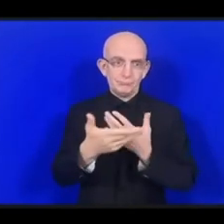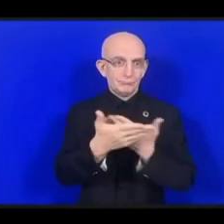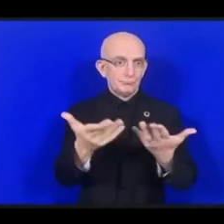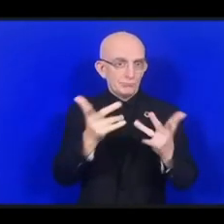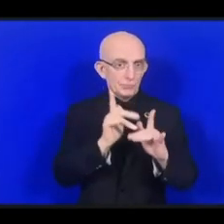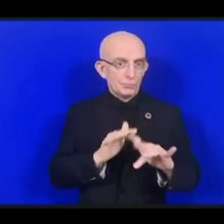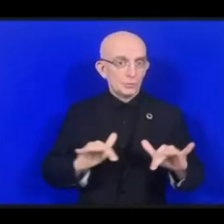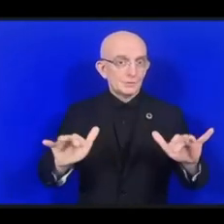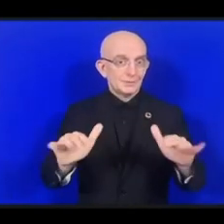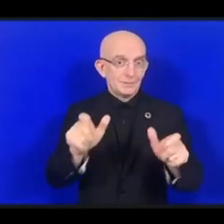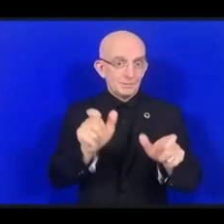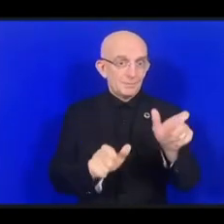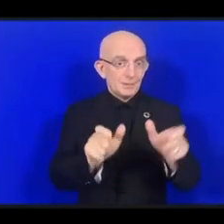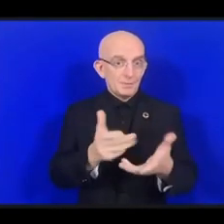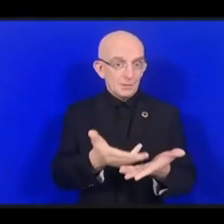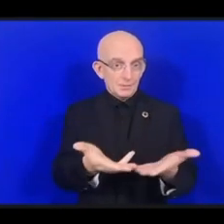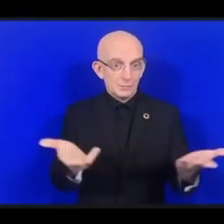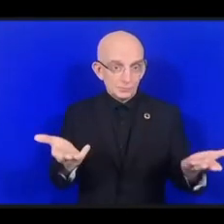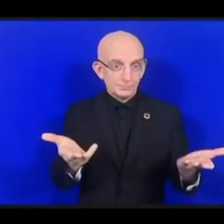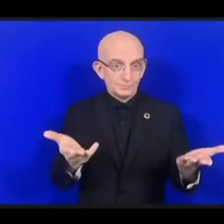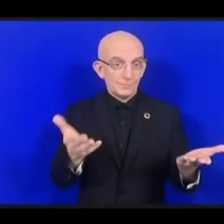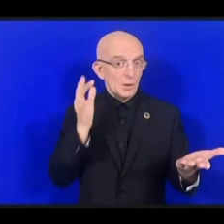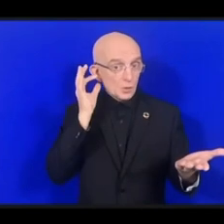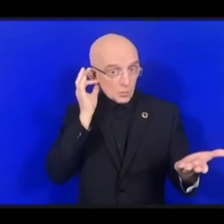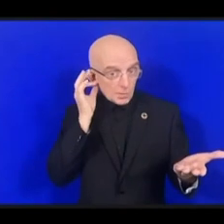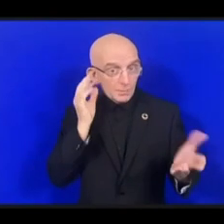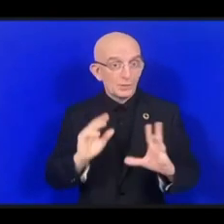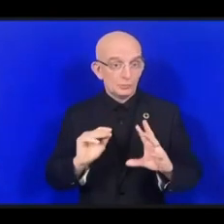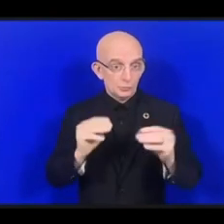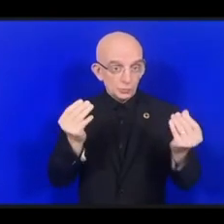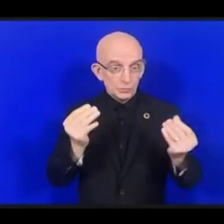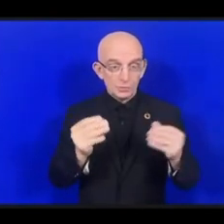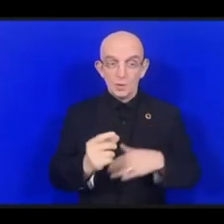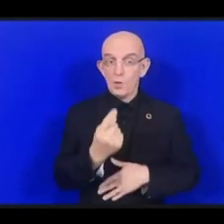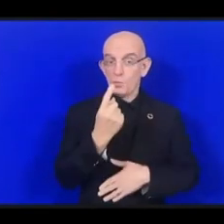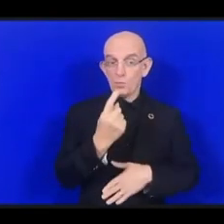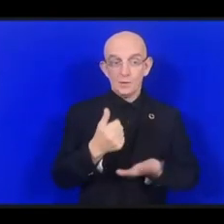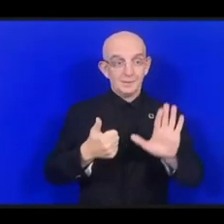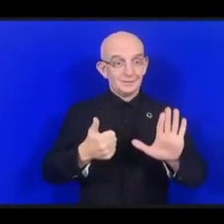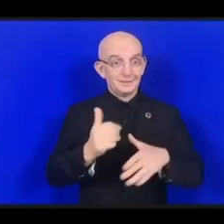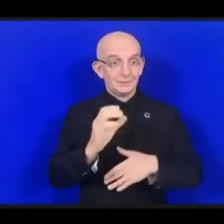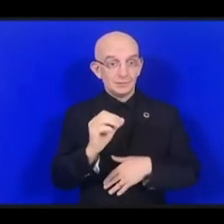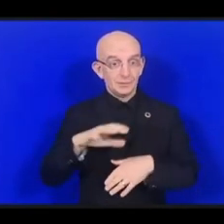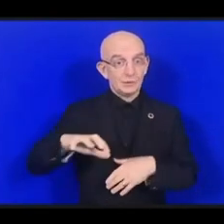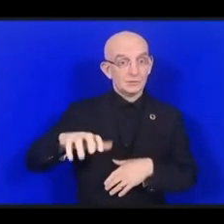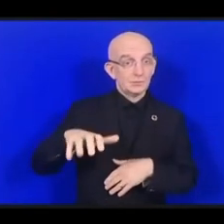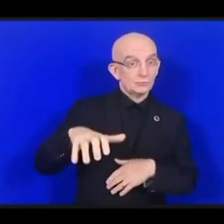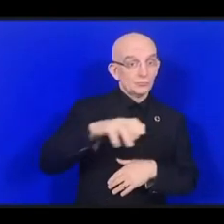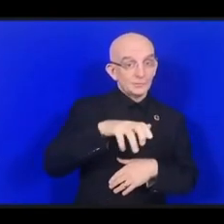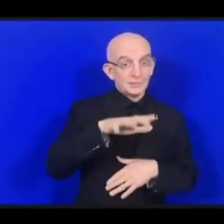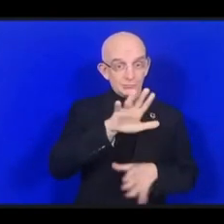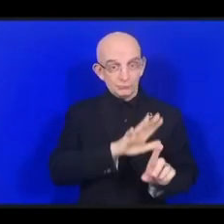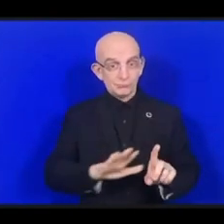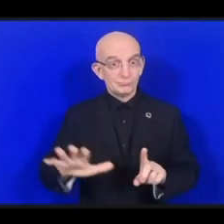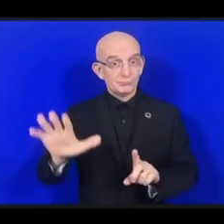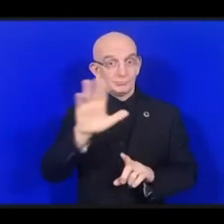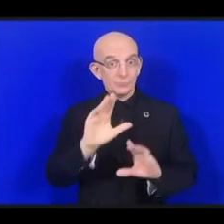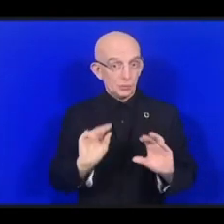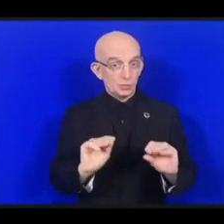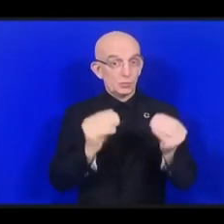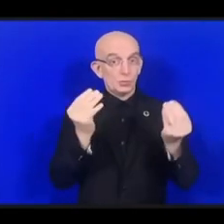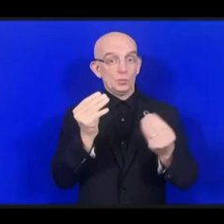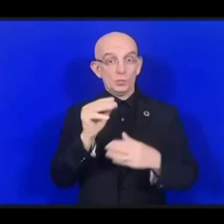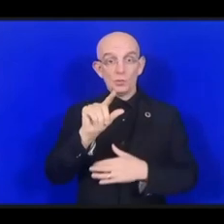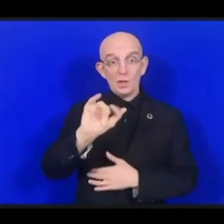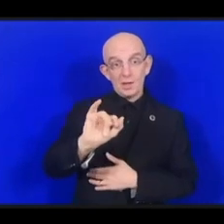Более 160 национальных, региональных и молодежных инициатив IGF, более 35 удаленных центров